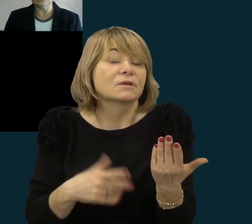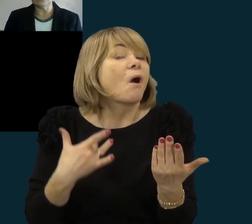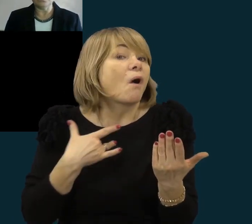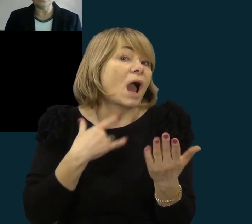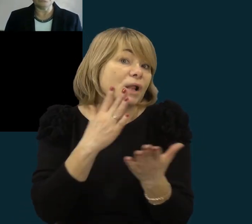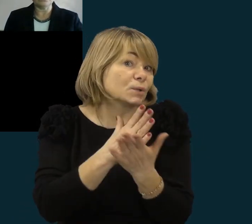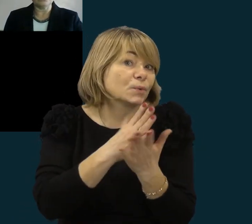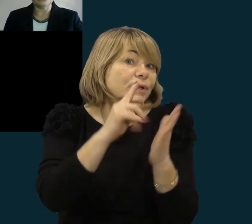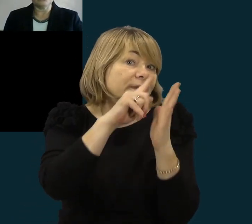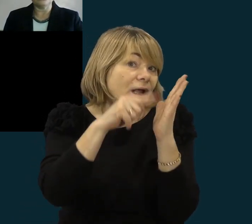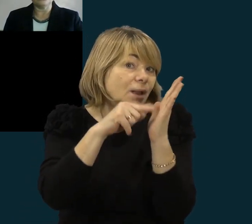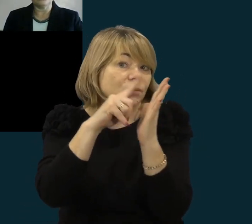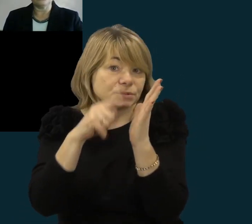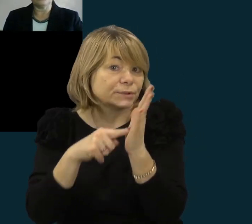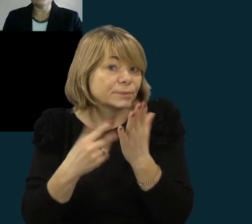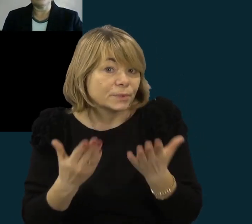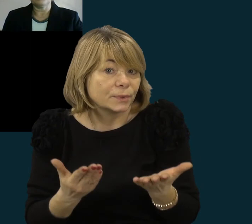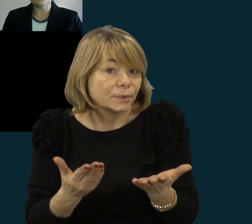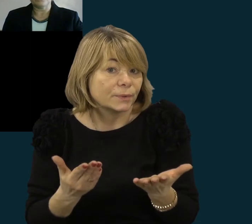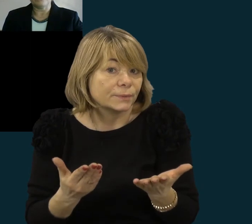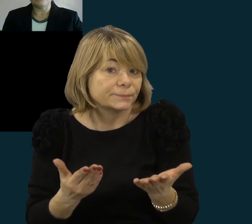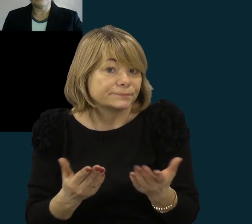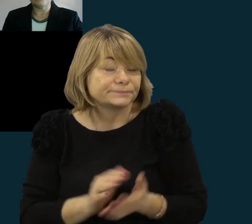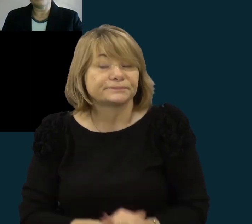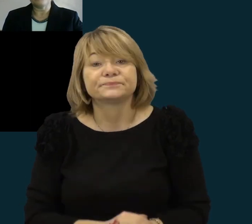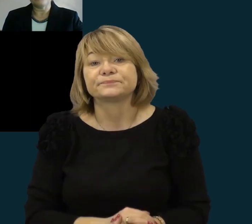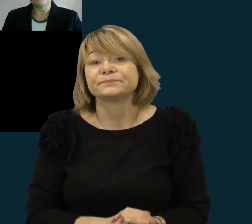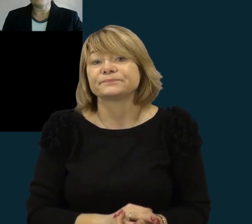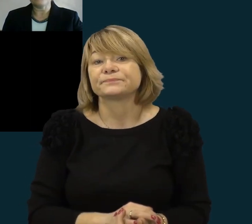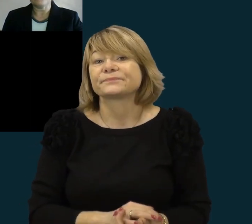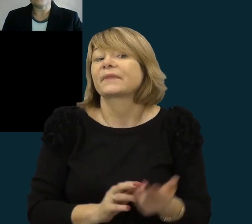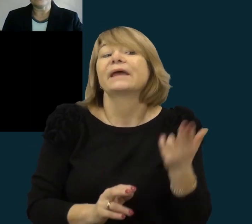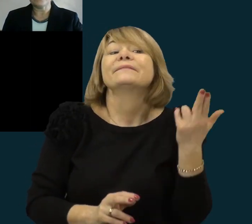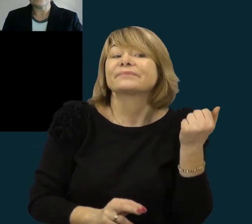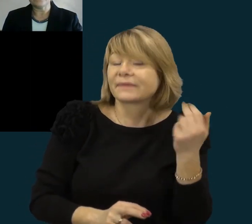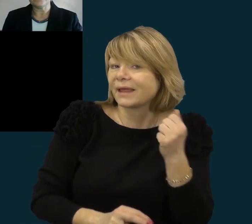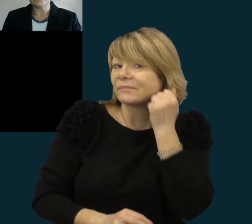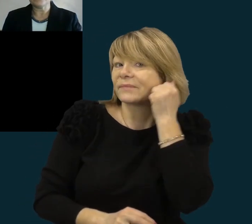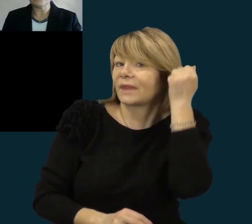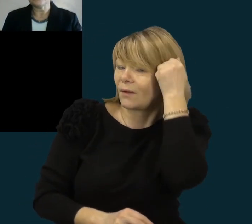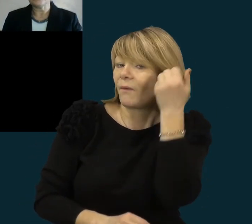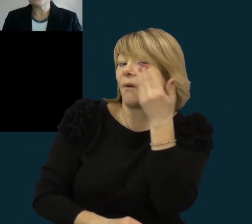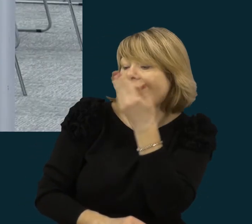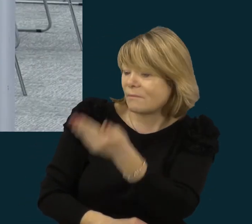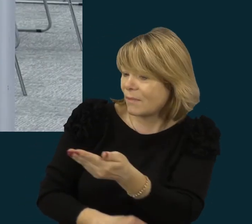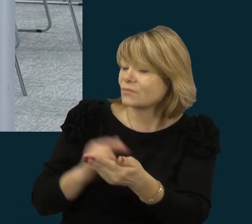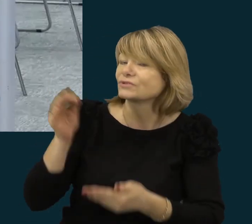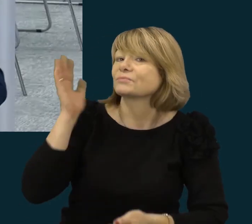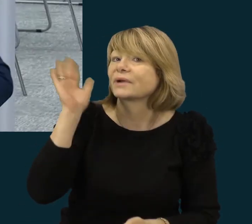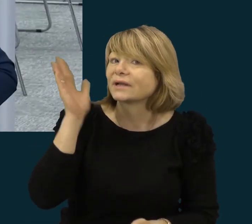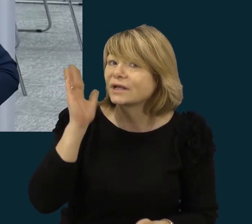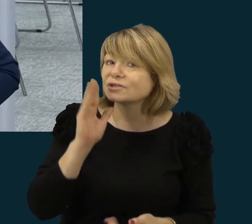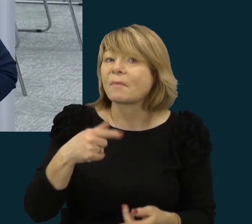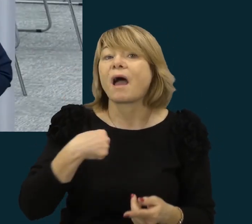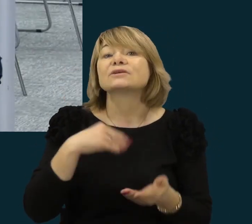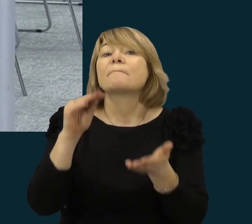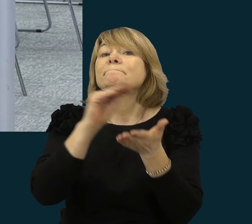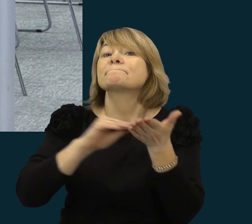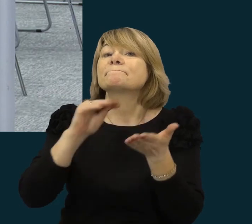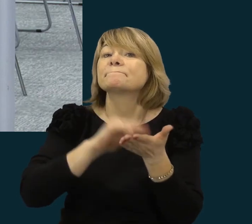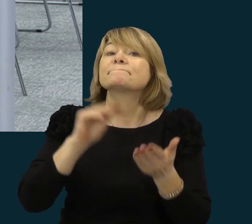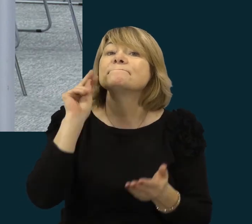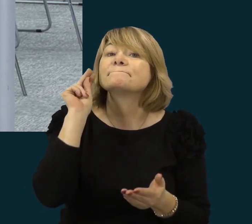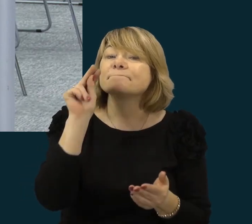klausimus. Taip, dėkojame Vitai už pranešimą. Dar kartą priminsiu mūsų žalio